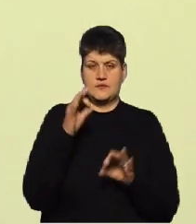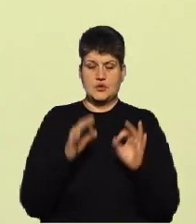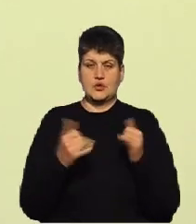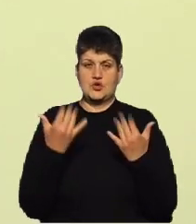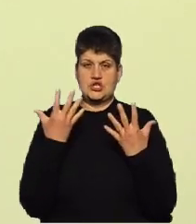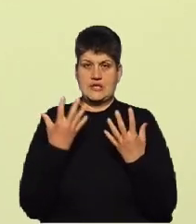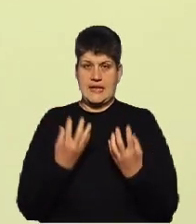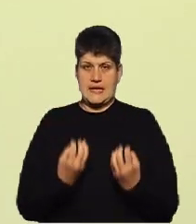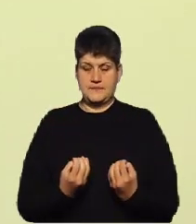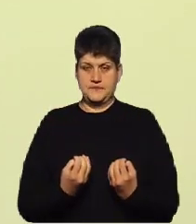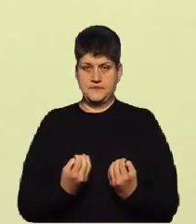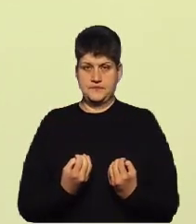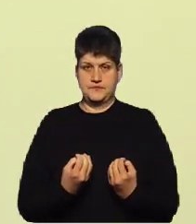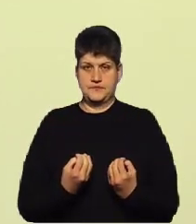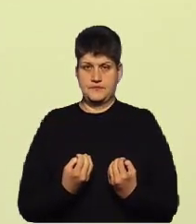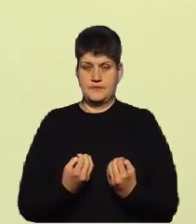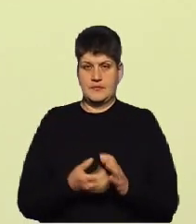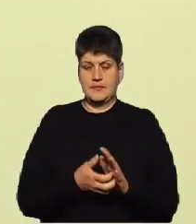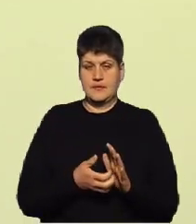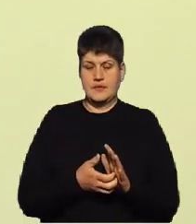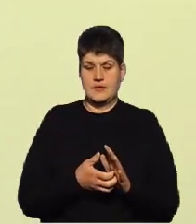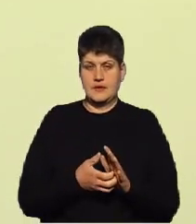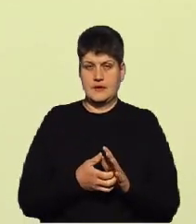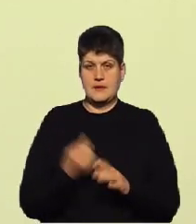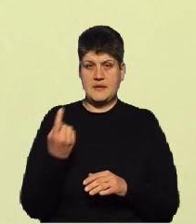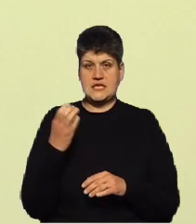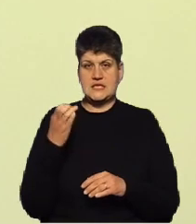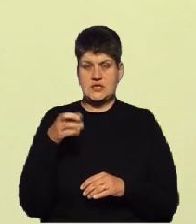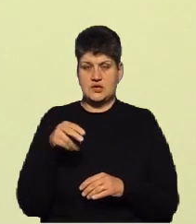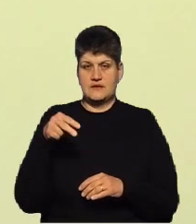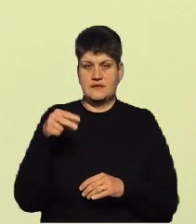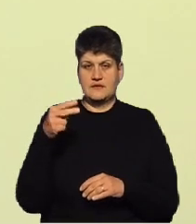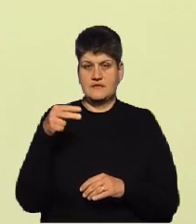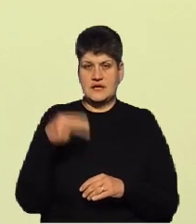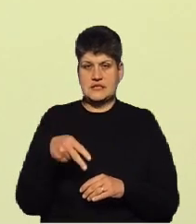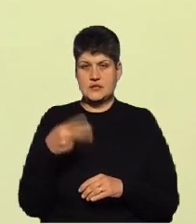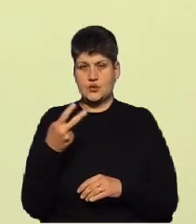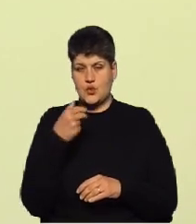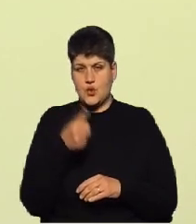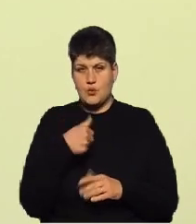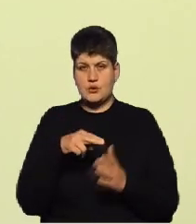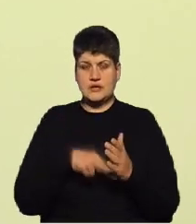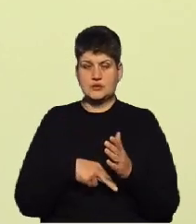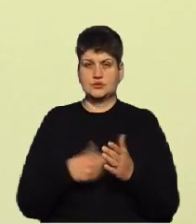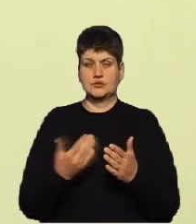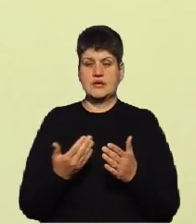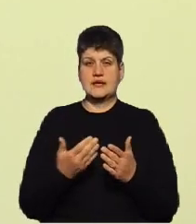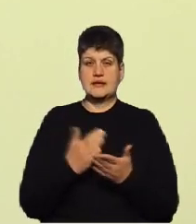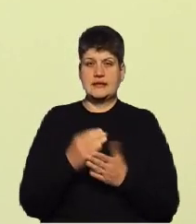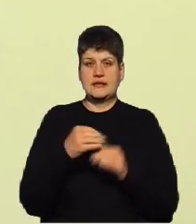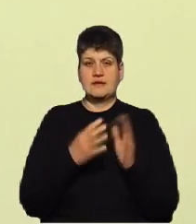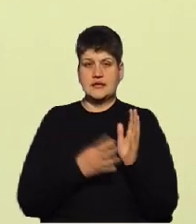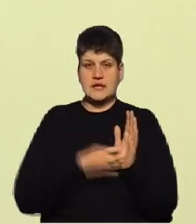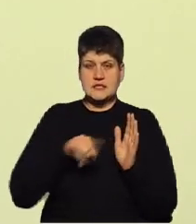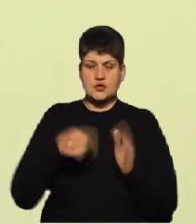недоімка станом на 1 січня 2022 року по податку на нерухомість складає 19,4 млн грн.